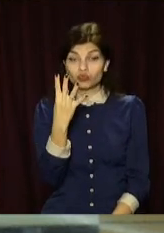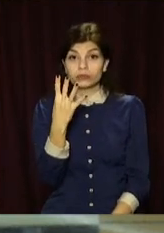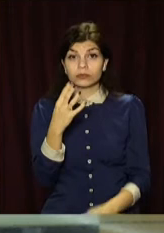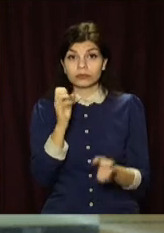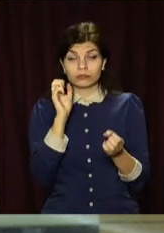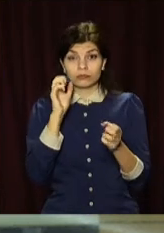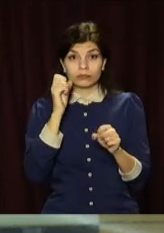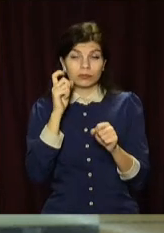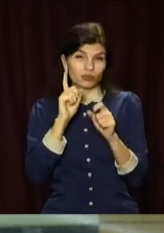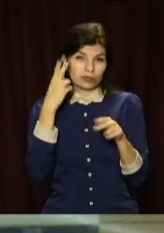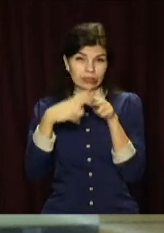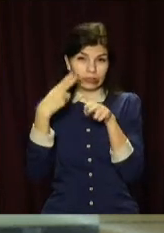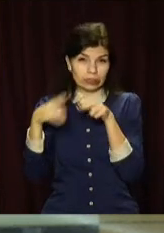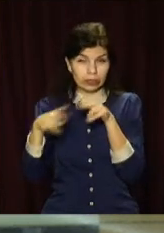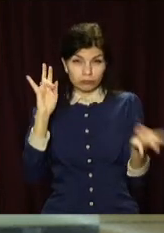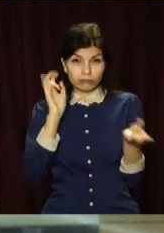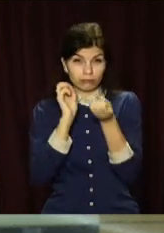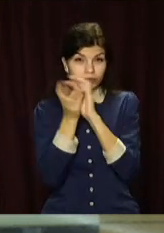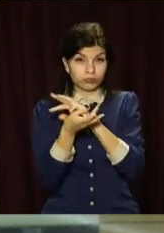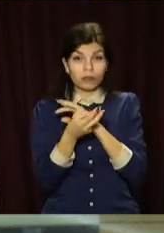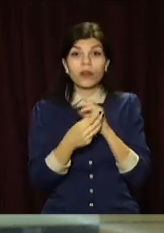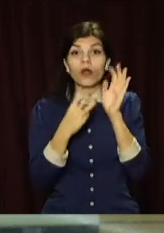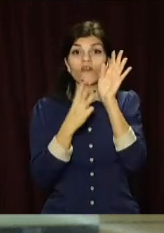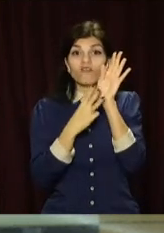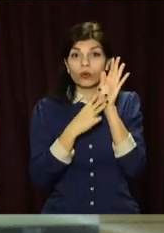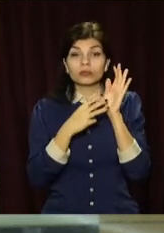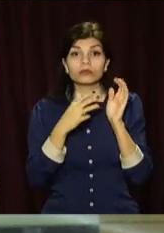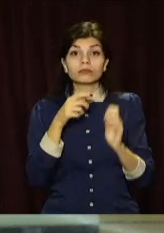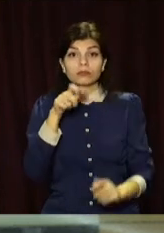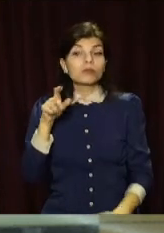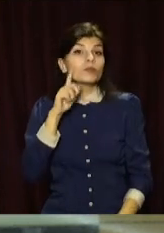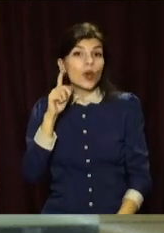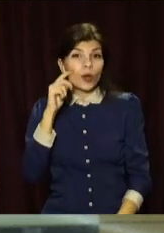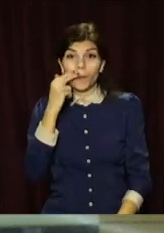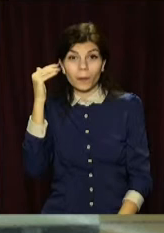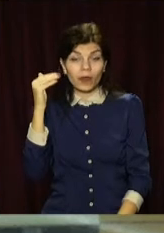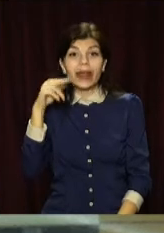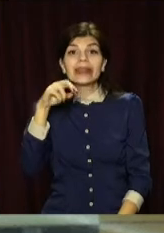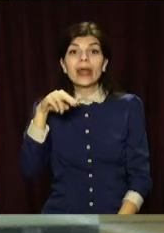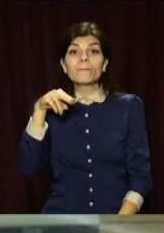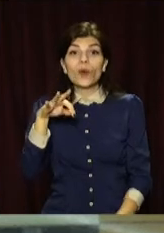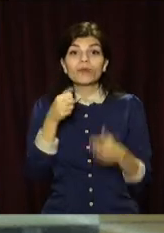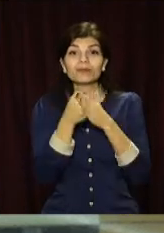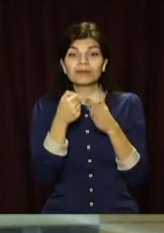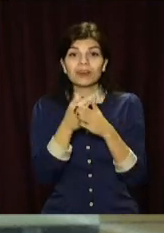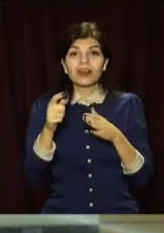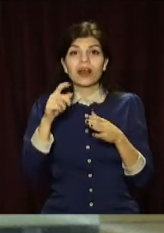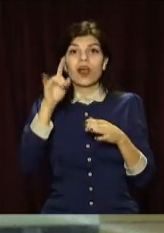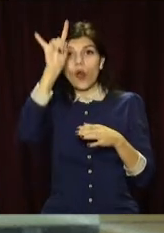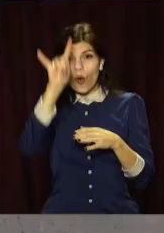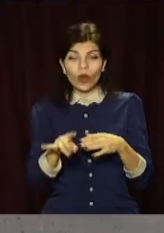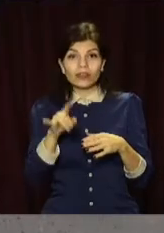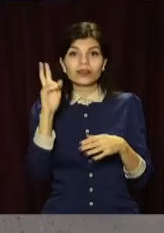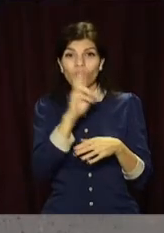це у суботу ввечері. Восьберу неповнолітніх перелізли через паркан на територію депо. Хлопці потрощили вікна